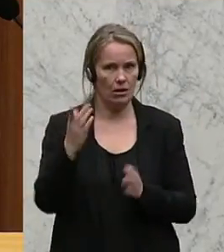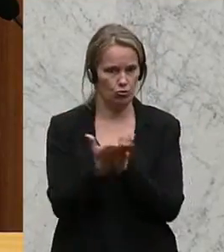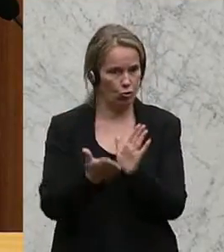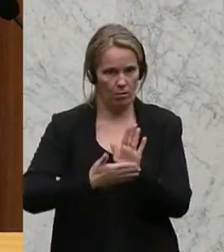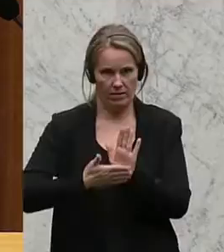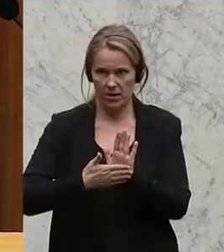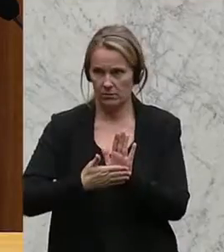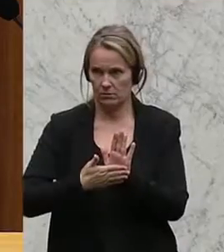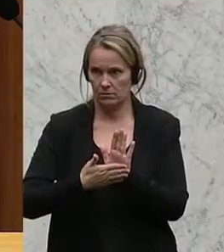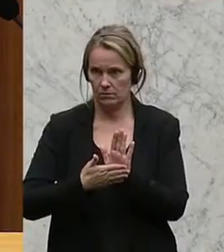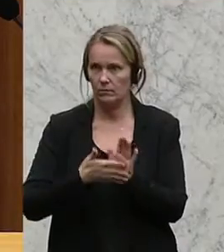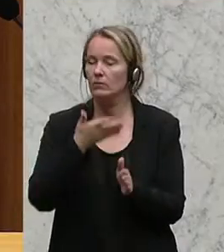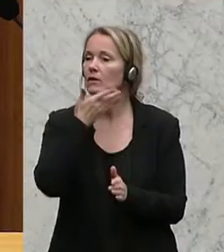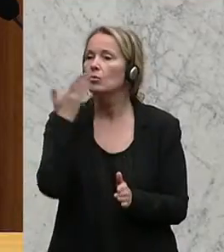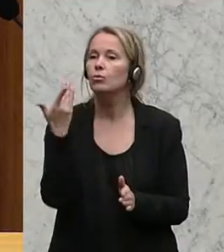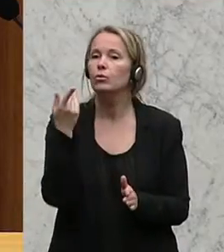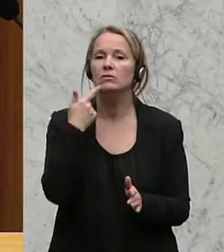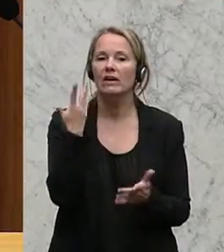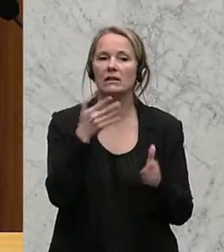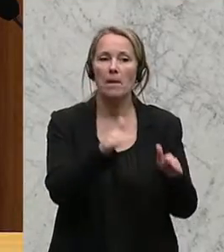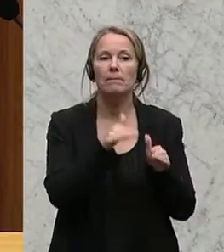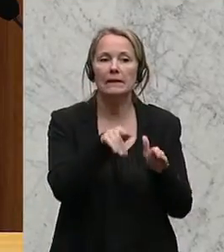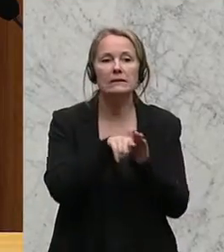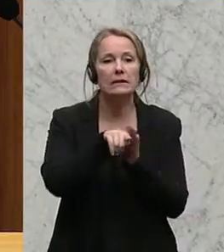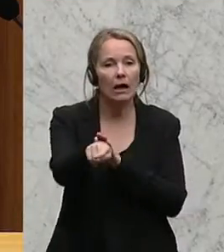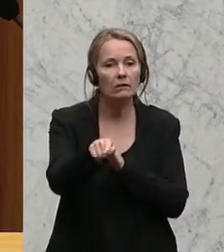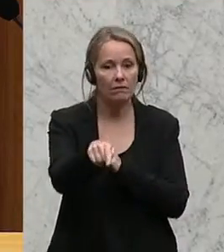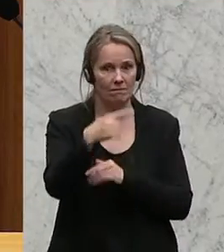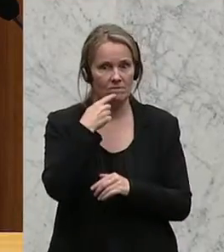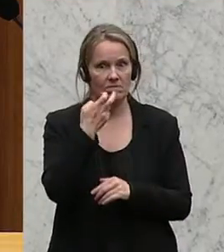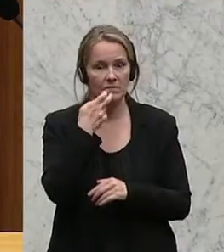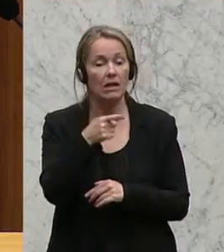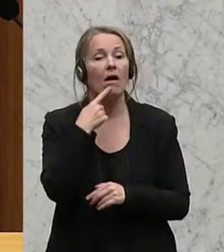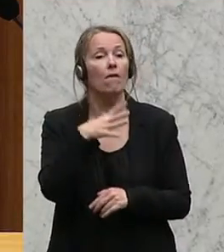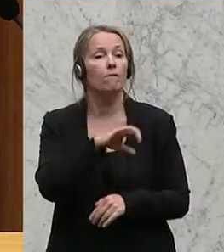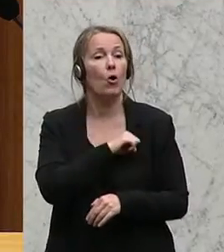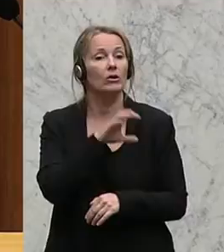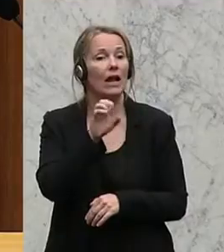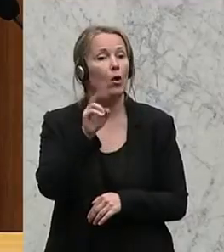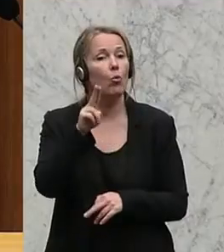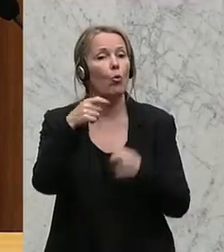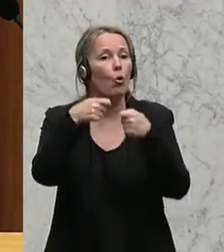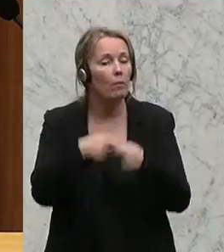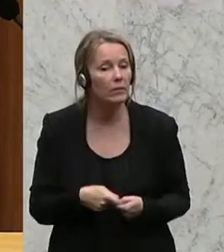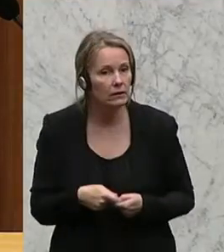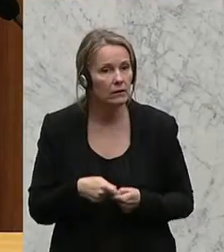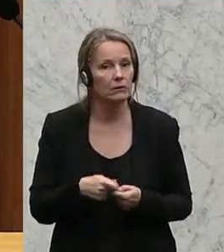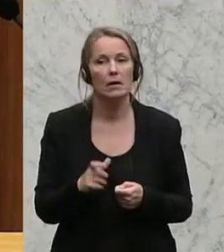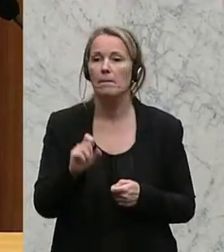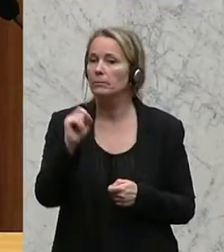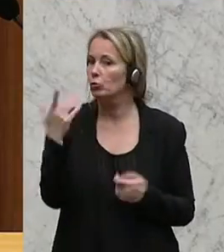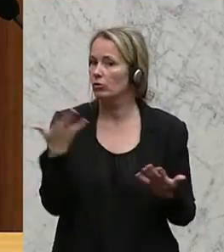Völlig ausgeblendet wurden von den Brexit-Befürwortern vor allem auch die Vorteile, eine EU-Mitgliedschaft wie insbesondere